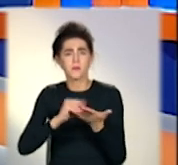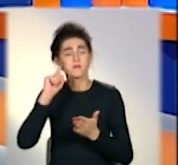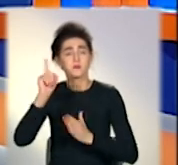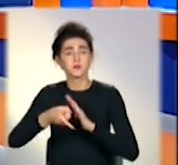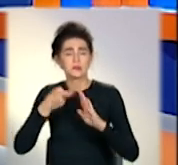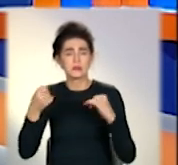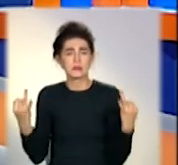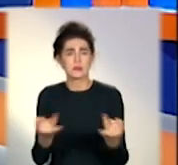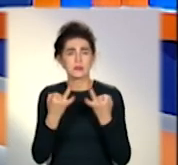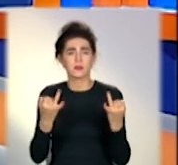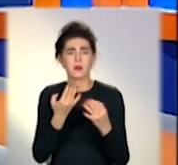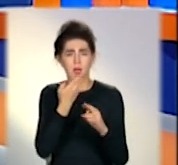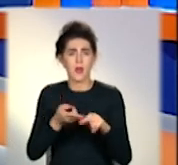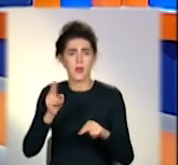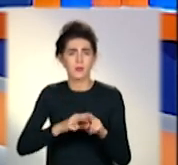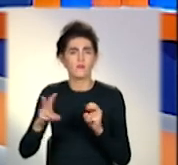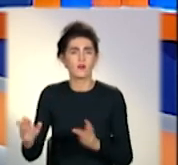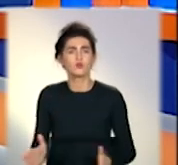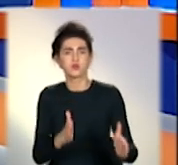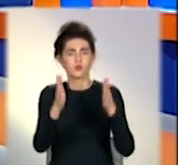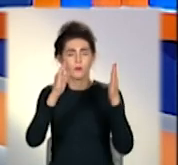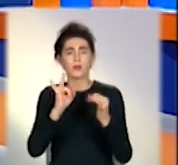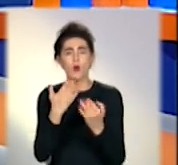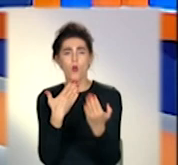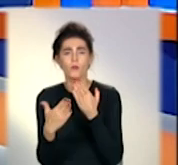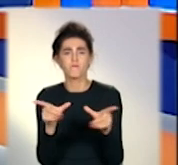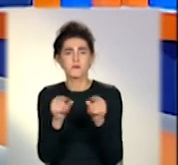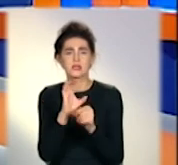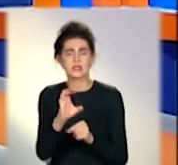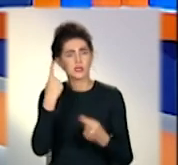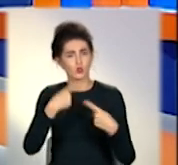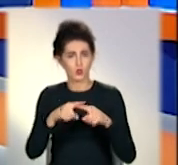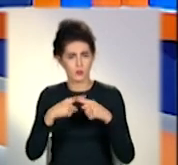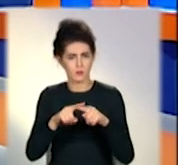побував у віртуальній подорожі та поспілкувався з інструкторами.